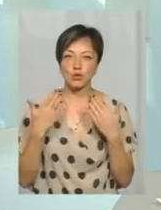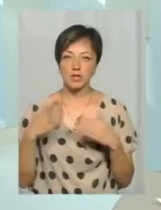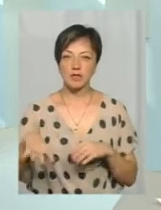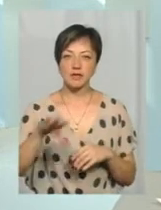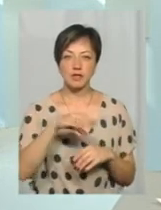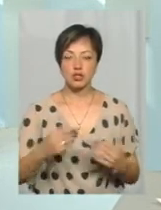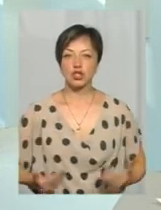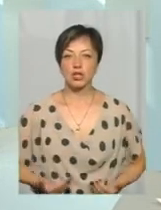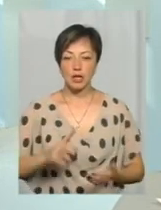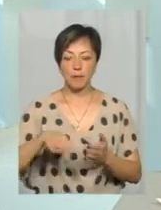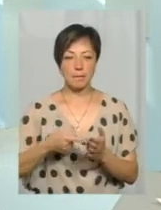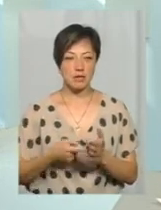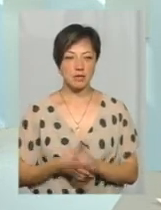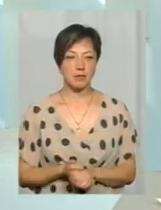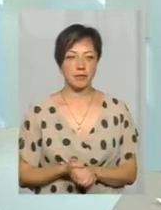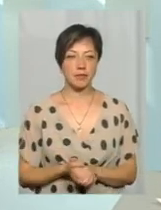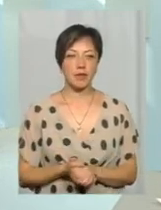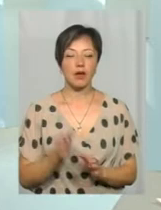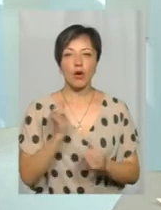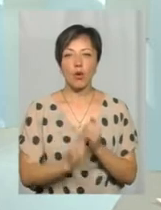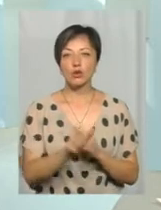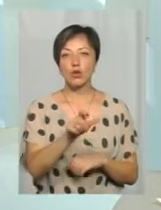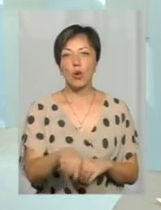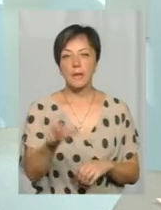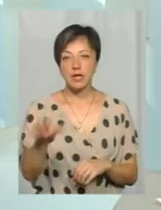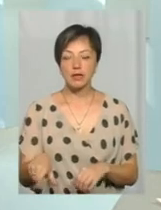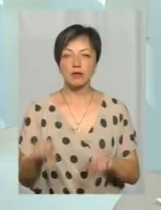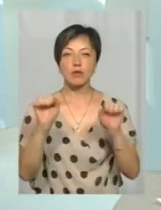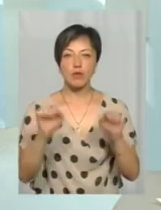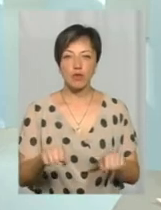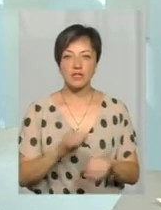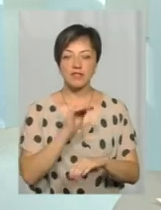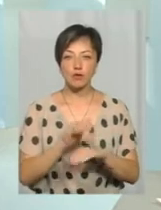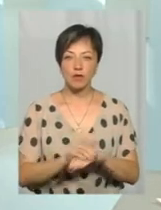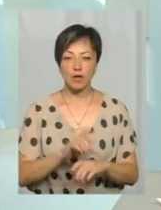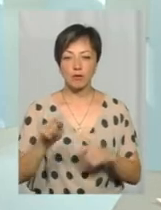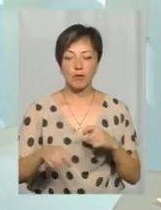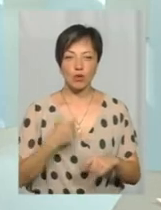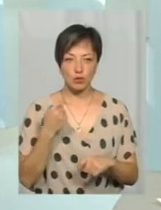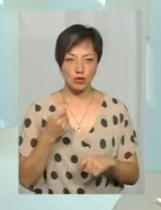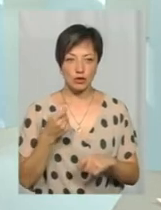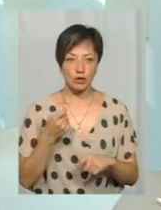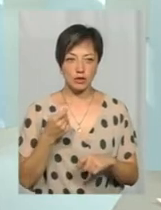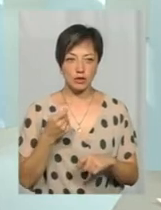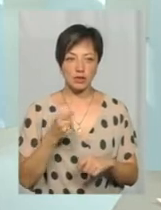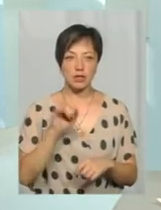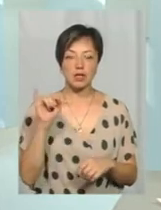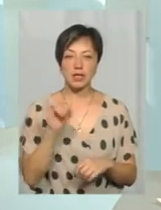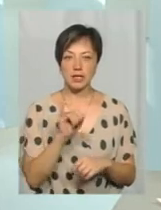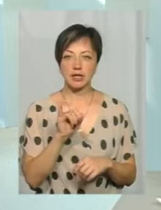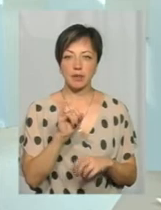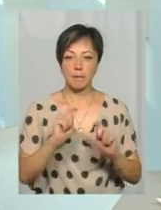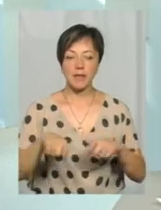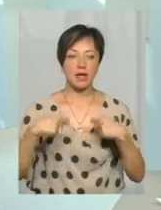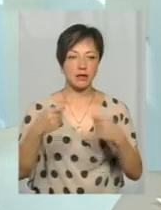всіх жителів міста. Кожен громадянин може зафіксувати порушення і